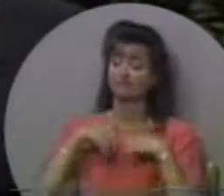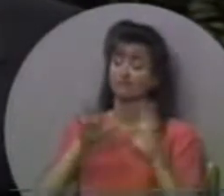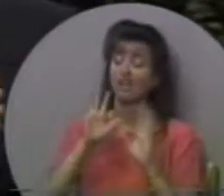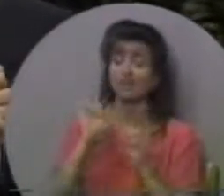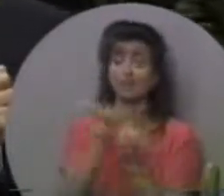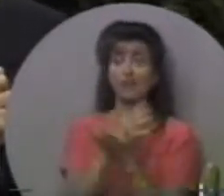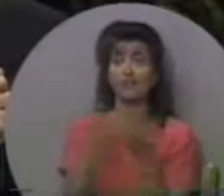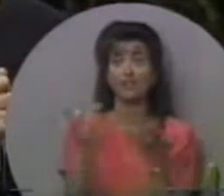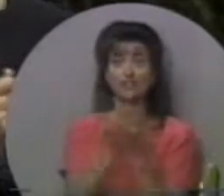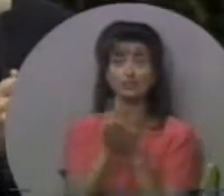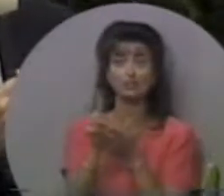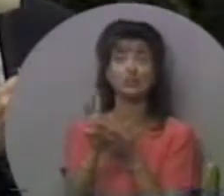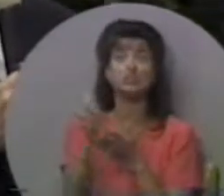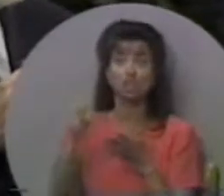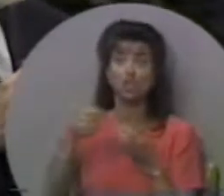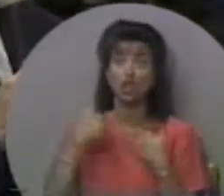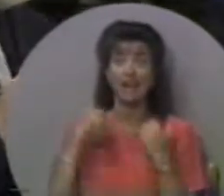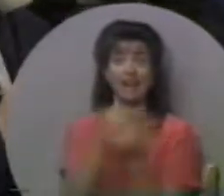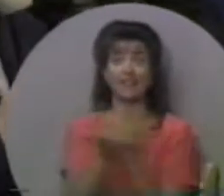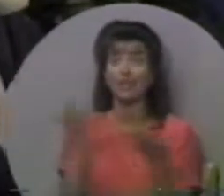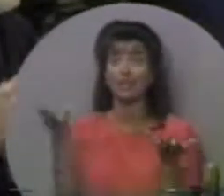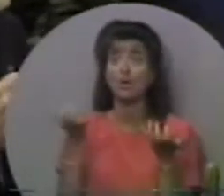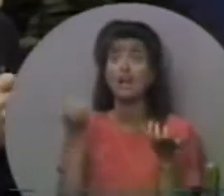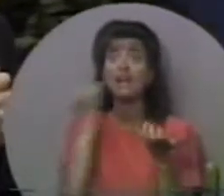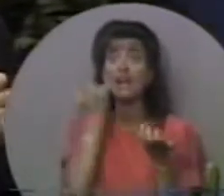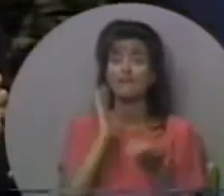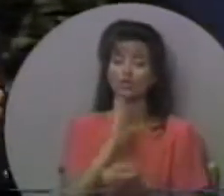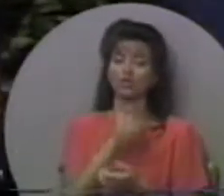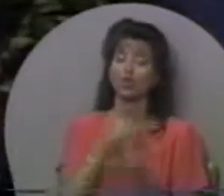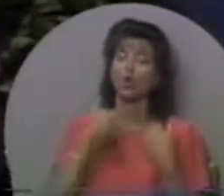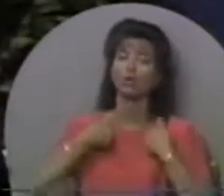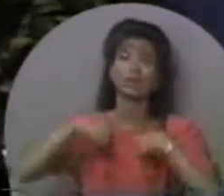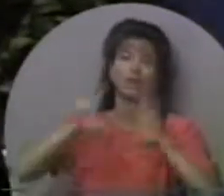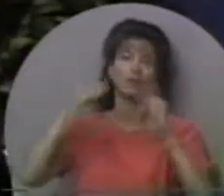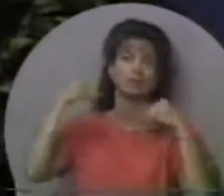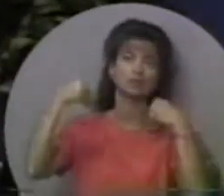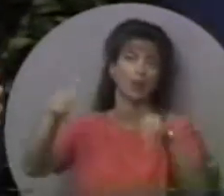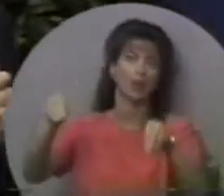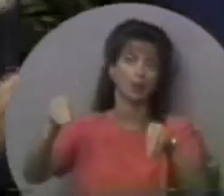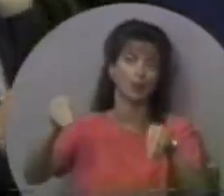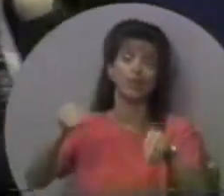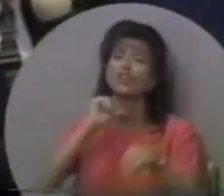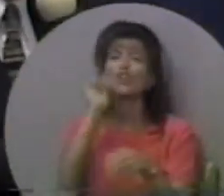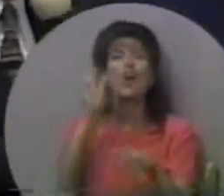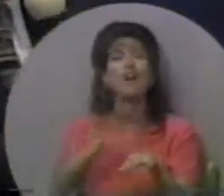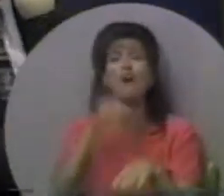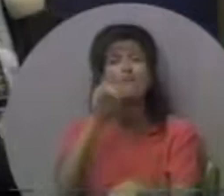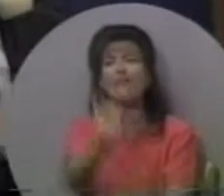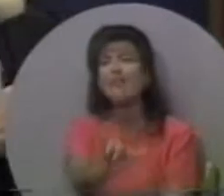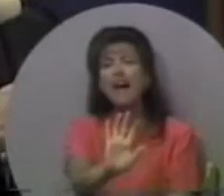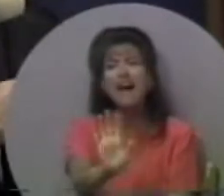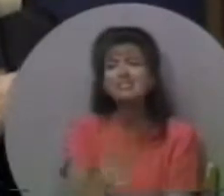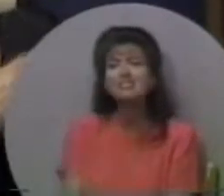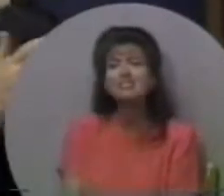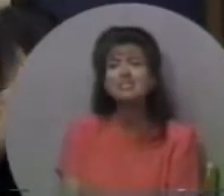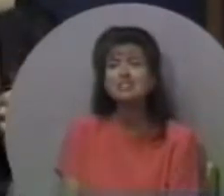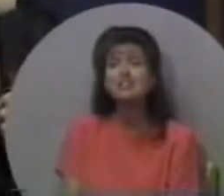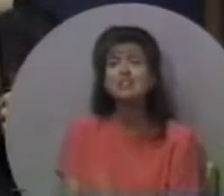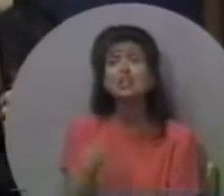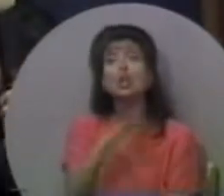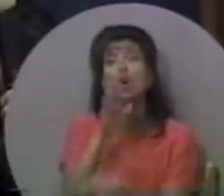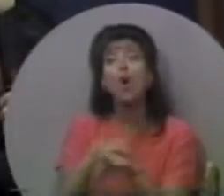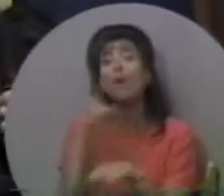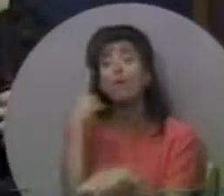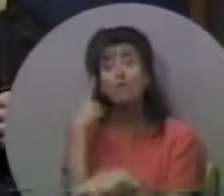Хоча вона могла би, якби вона продала би себе, мати все, що вона хоче. Ми не покликані до цього.